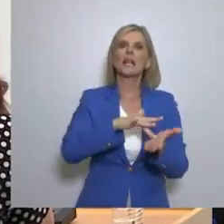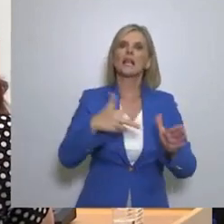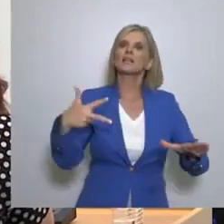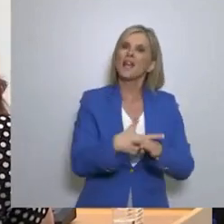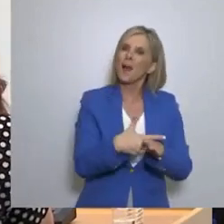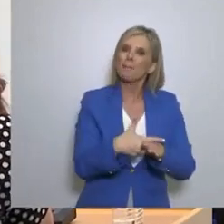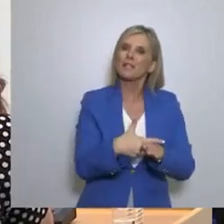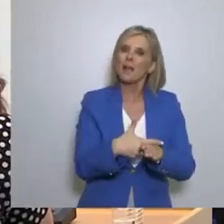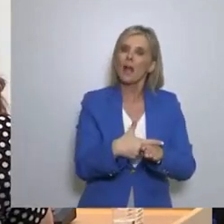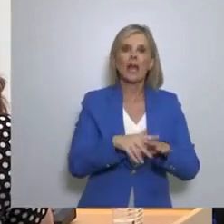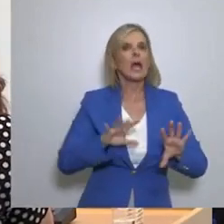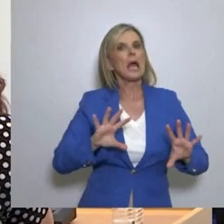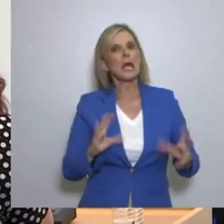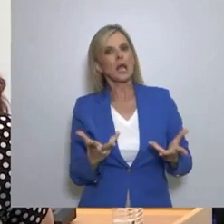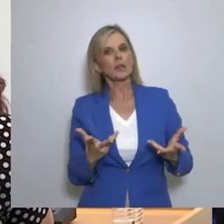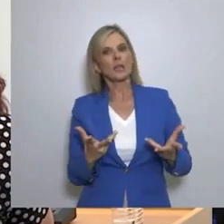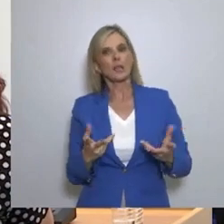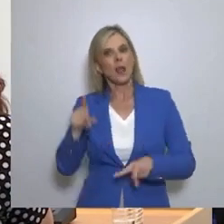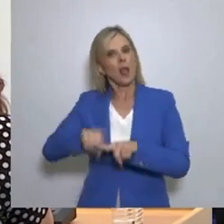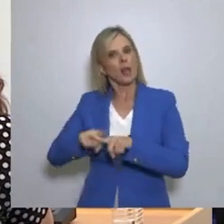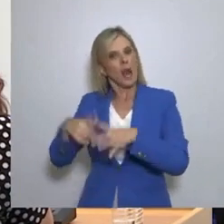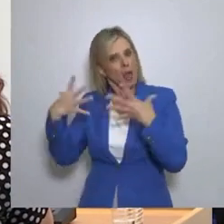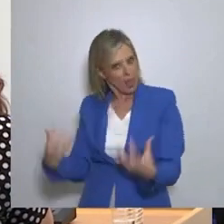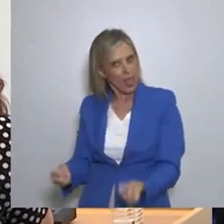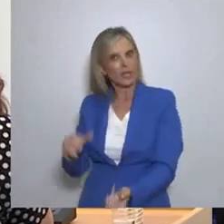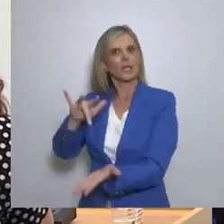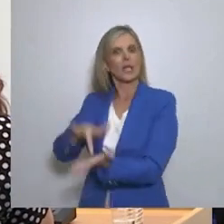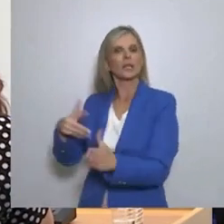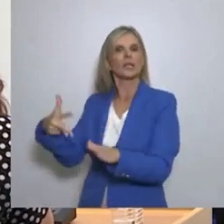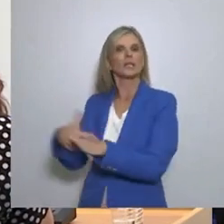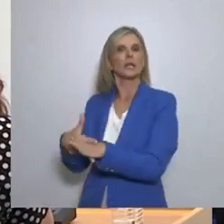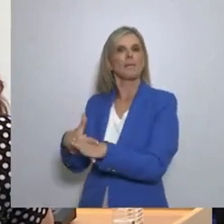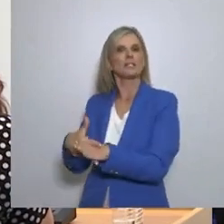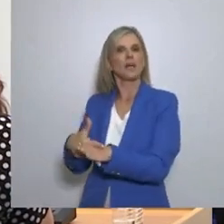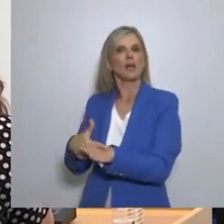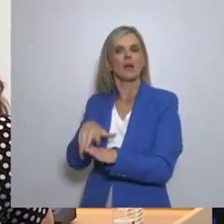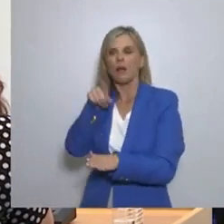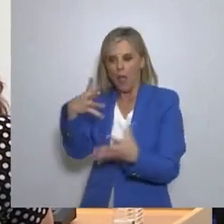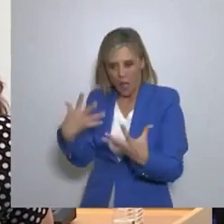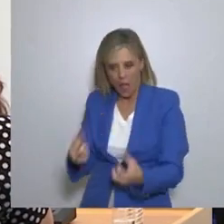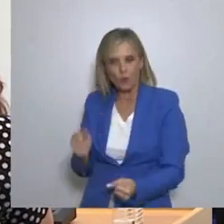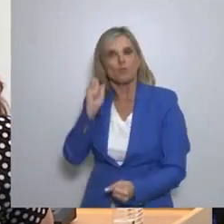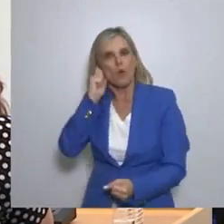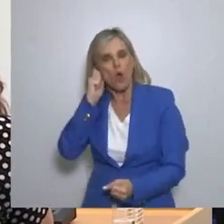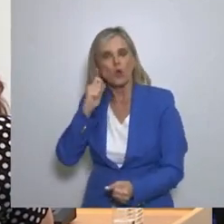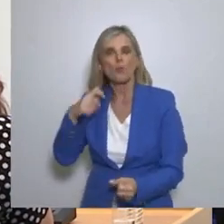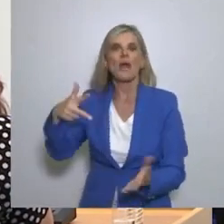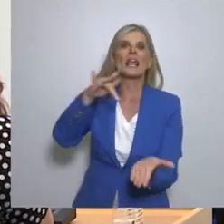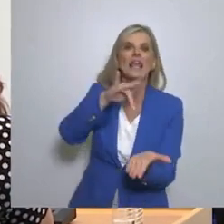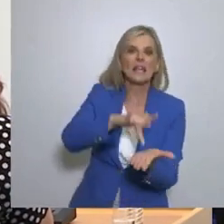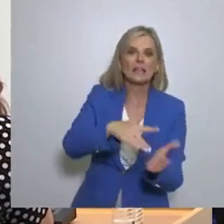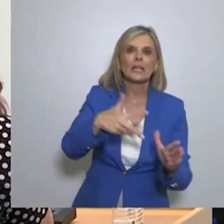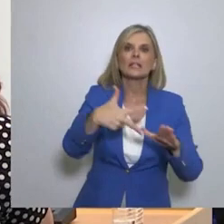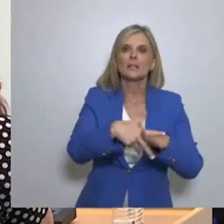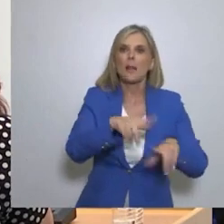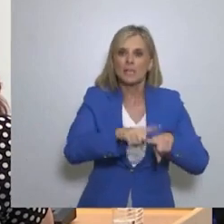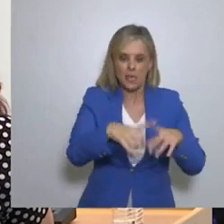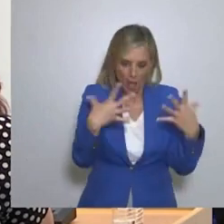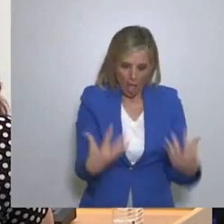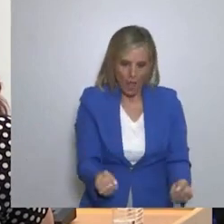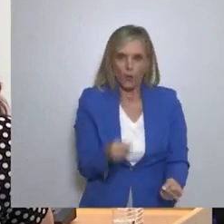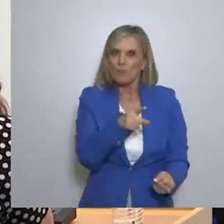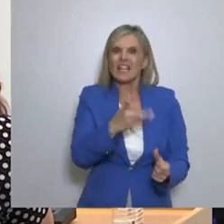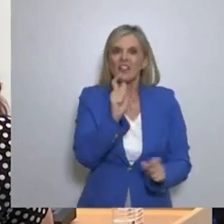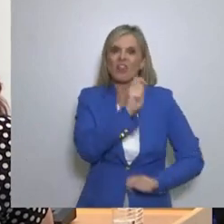δηλαδή Γιατί δεν έχει η Ελλάδα κεντρική τράπεζα Και η τράπεζα της Ελλάδος τι είναι Αν λόγο έχει ο κύριος Πασχαλίδης